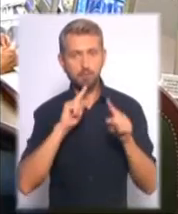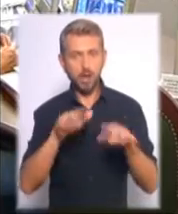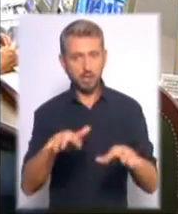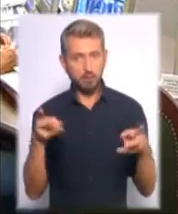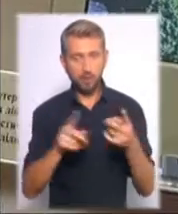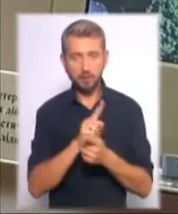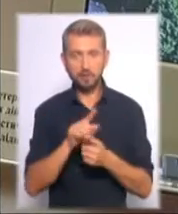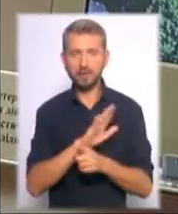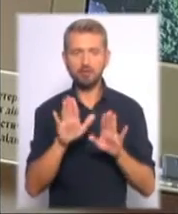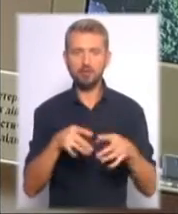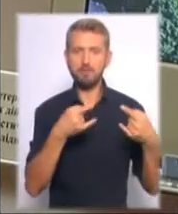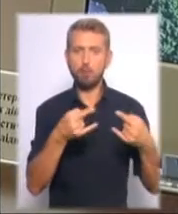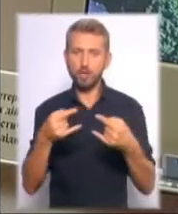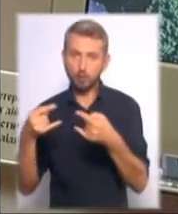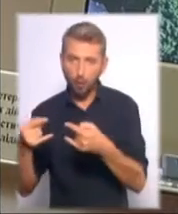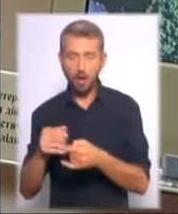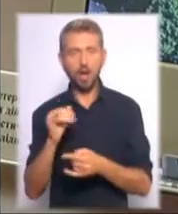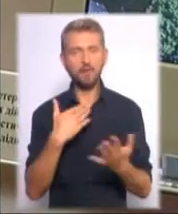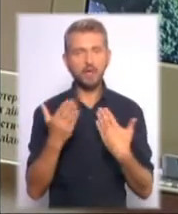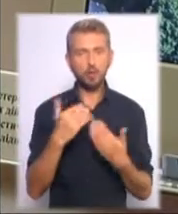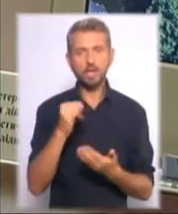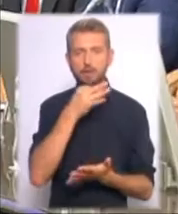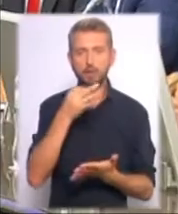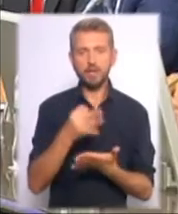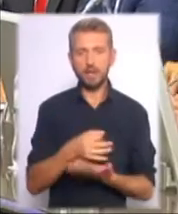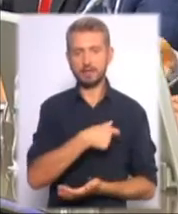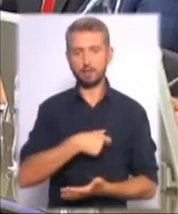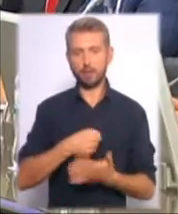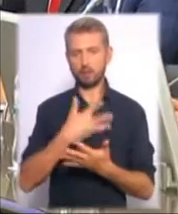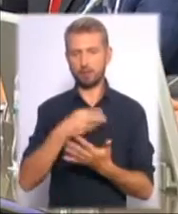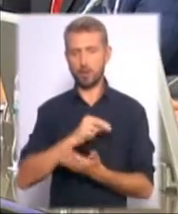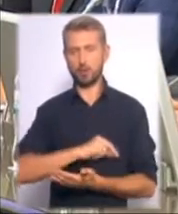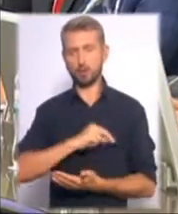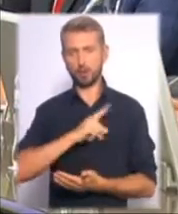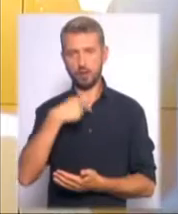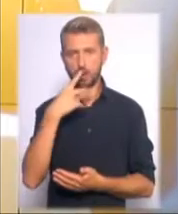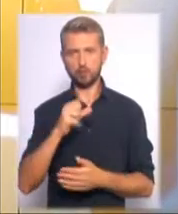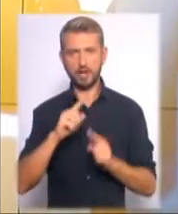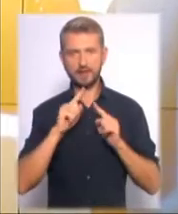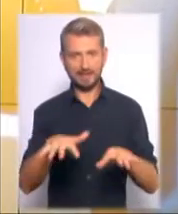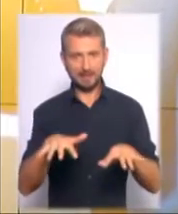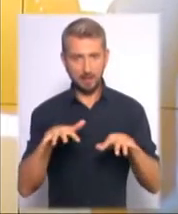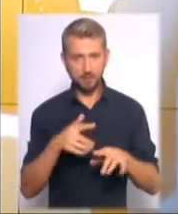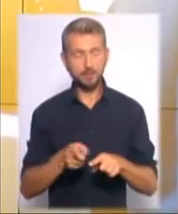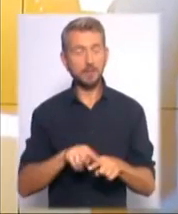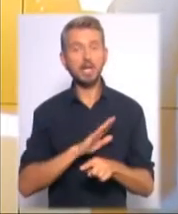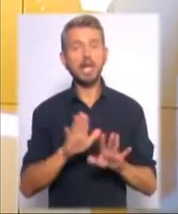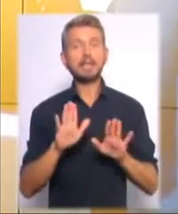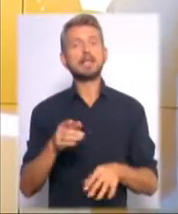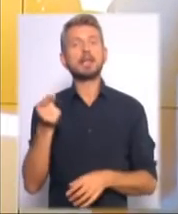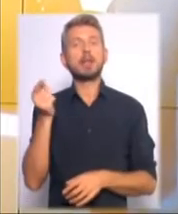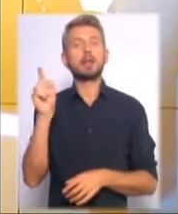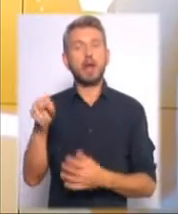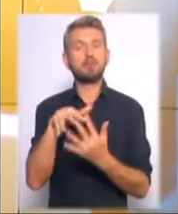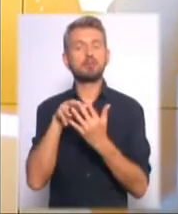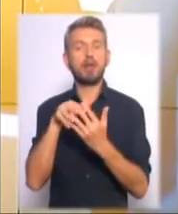не лише монітори, а й відношення і відповідальність депутатів до своєї роботи, наголошують на засіданні. Це не тільки там, на